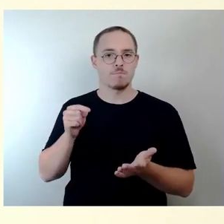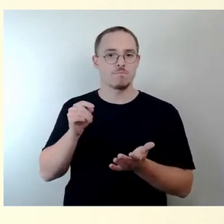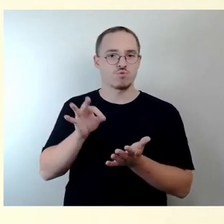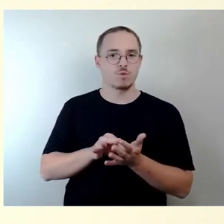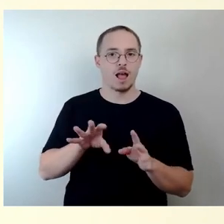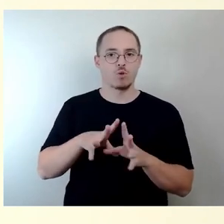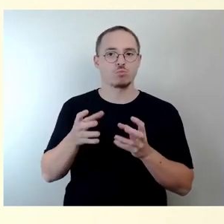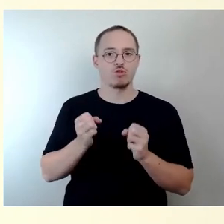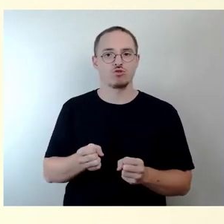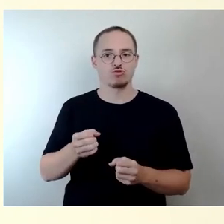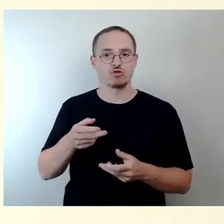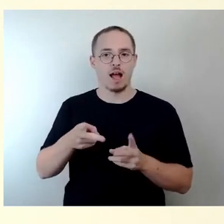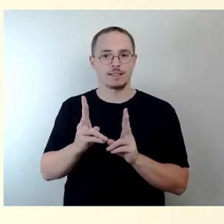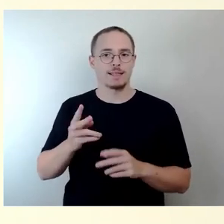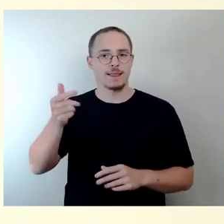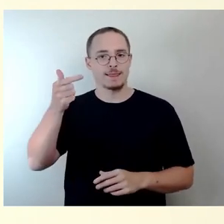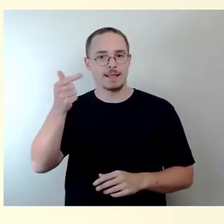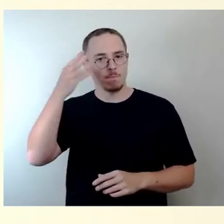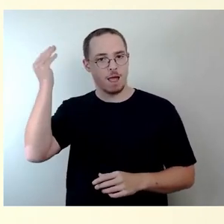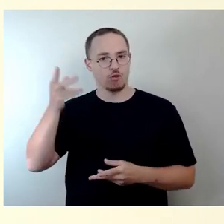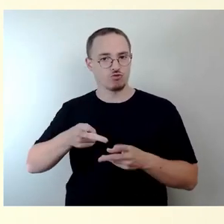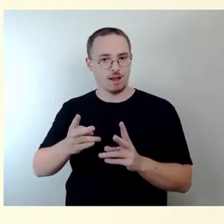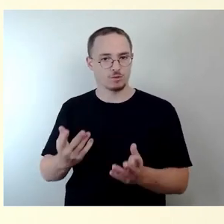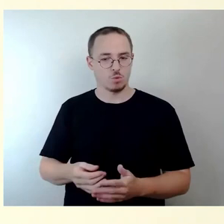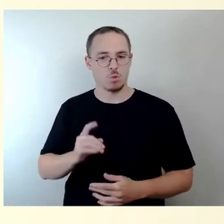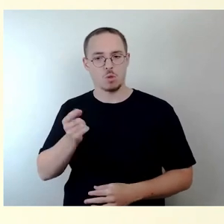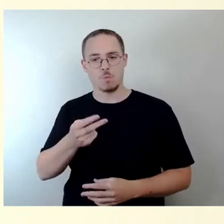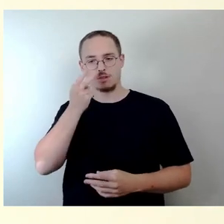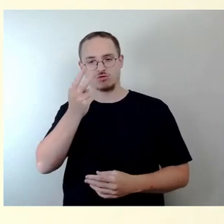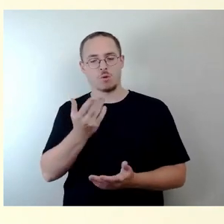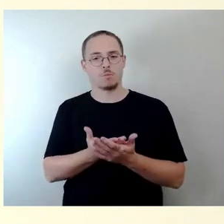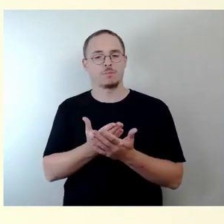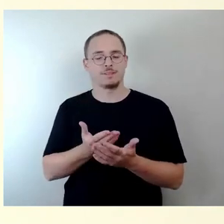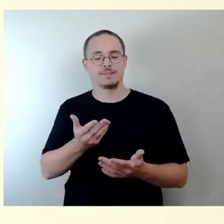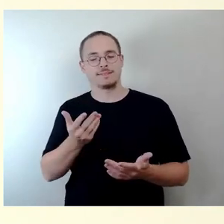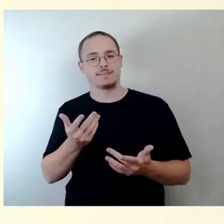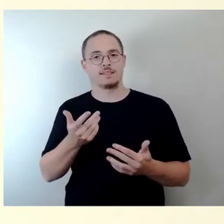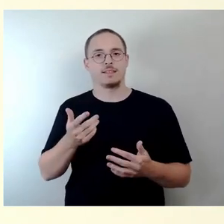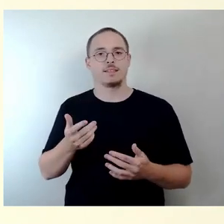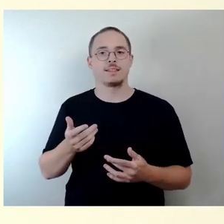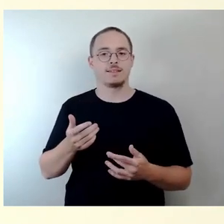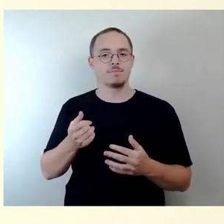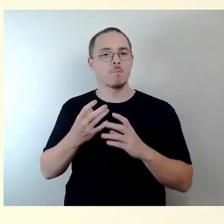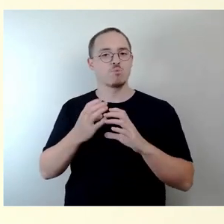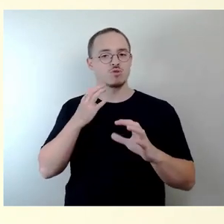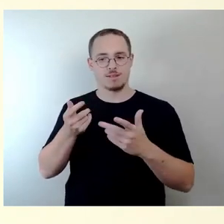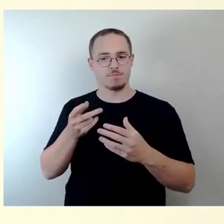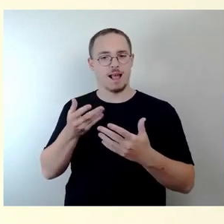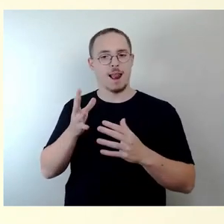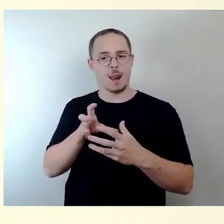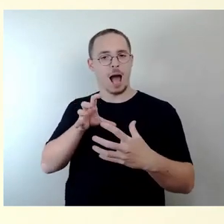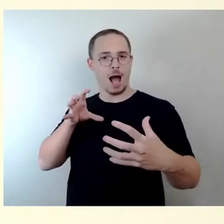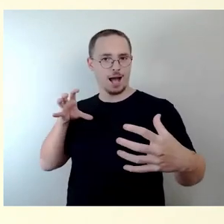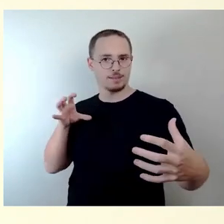planerisch nochmal genau angeguckt werden muss. Stichwort Capacitybus, also der längere Bus, wo wir ja schon eine Herausforderung hatten am